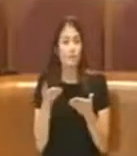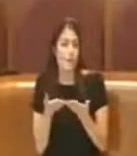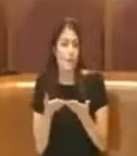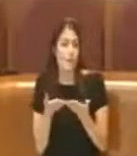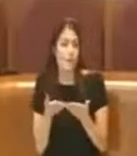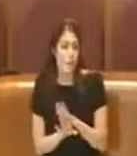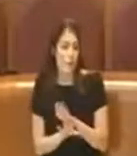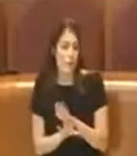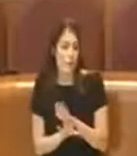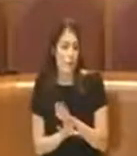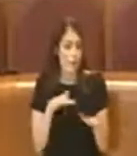favorevole.